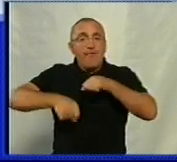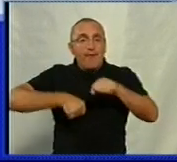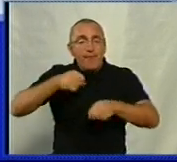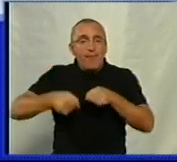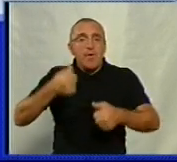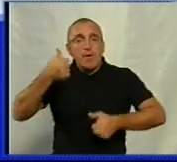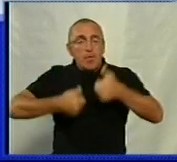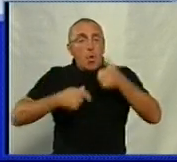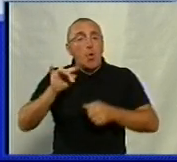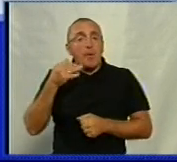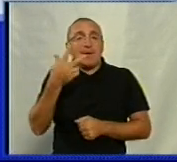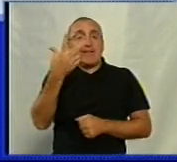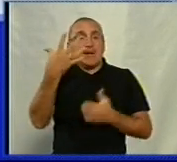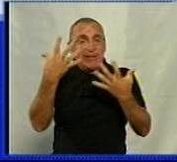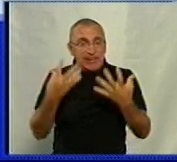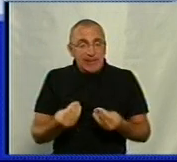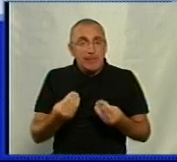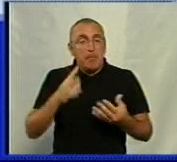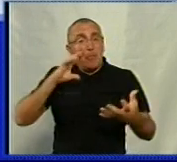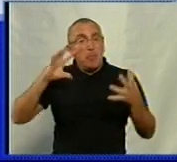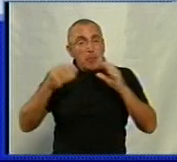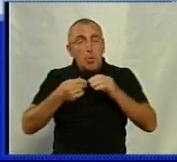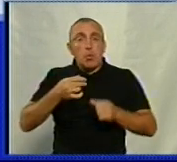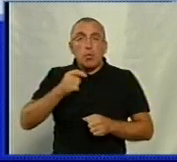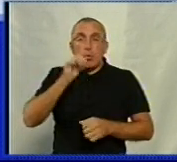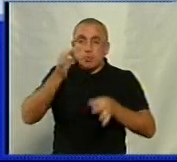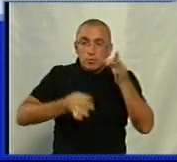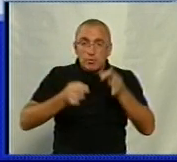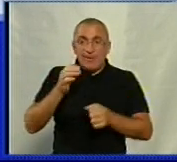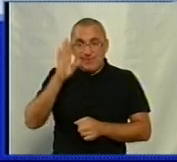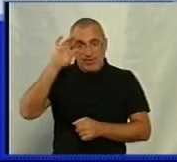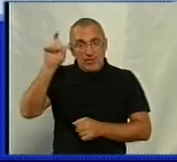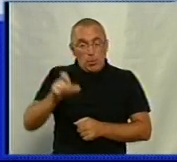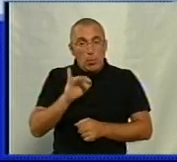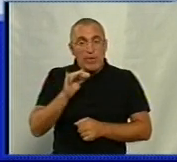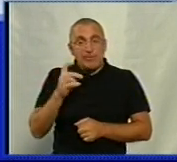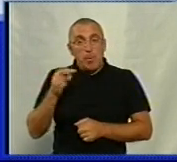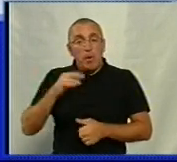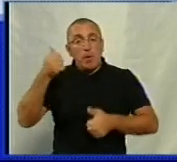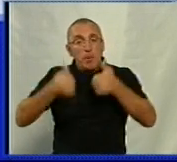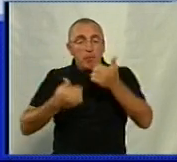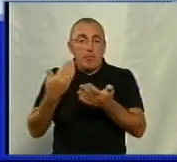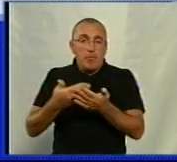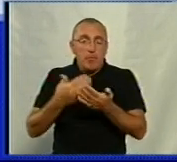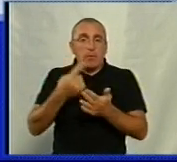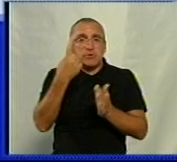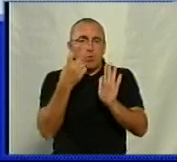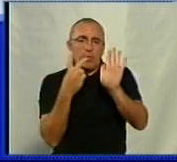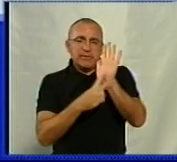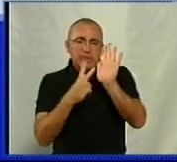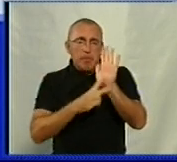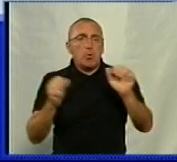змагалися у Кропивницькому три дні. За підрахунками судді Велогонка Юрія Симоненка, учасниками змагань стали понад 170